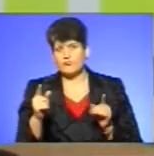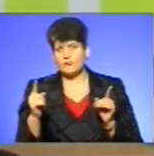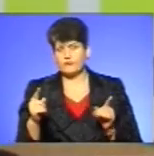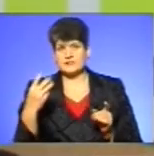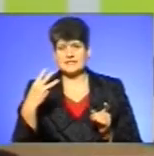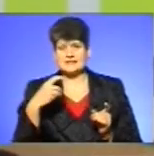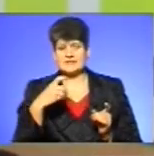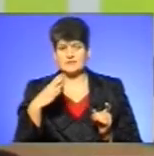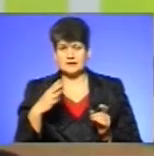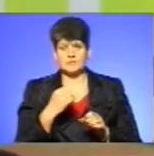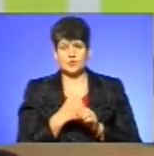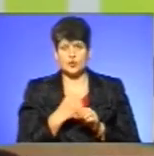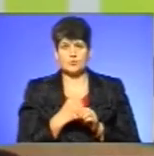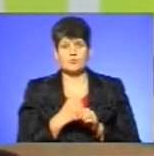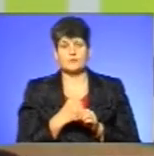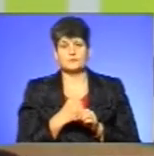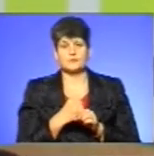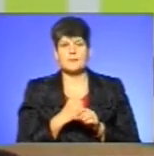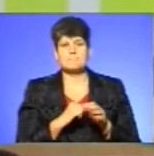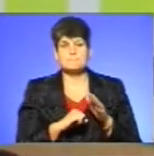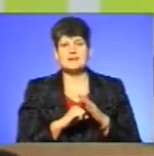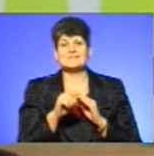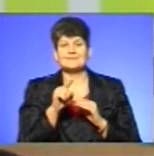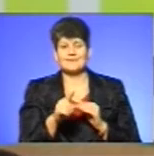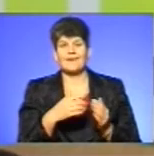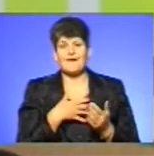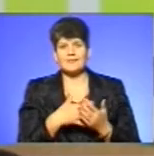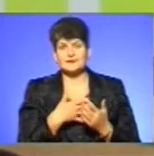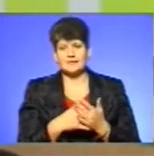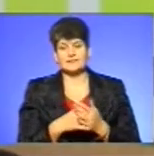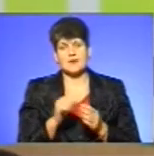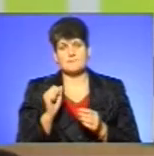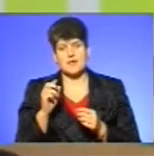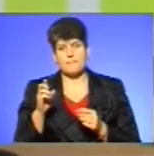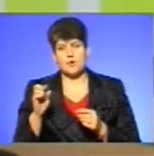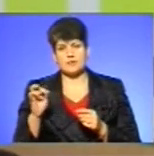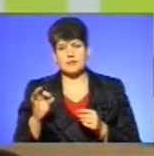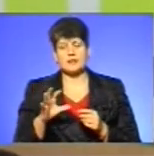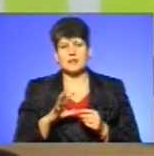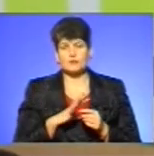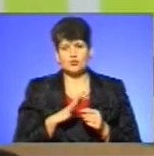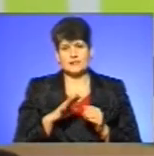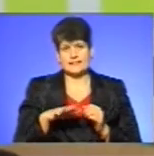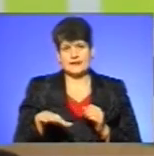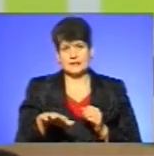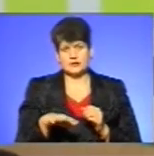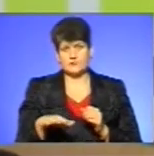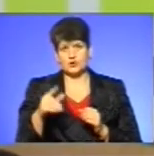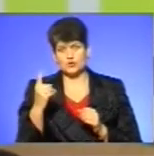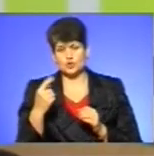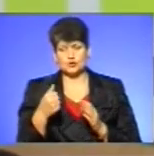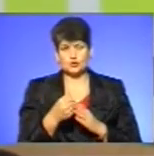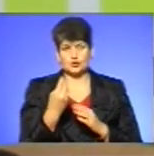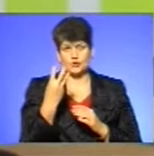формуємо абонентську базу тих активних абонентів, які, власне, були на території від 1 до 3